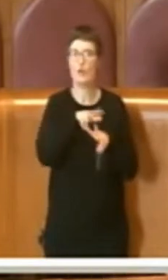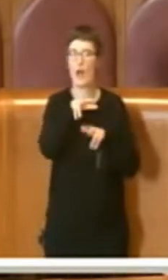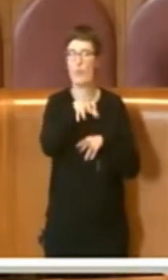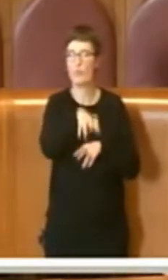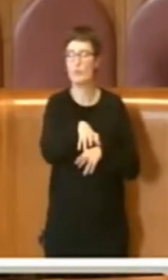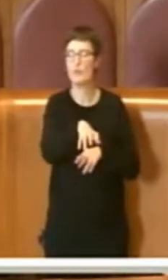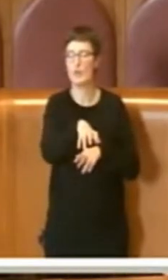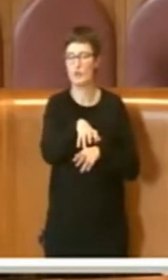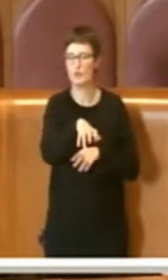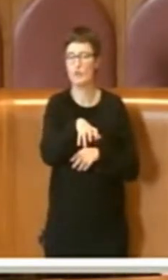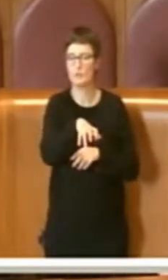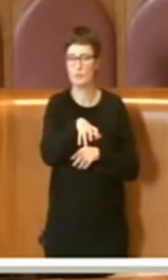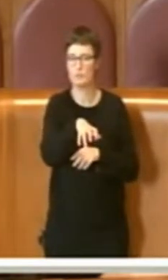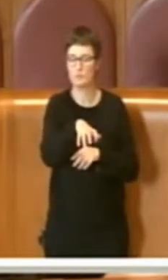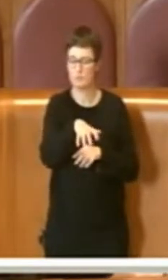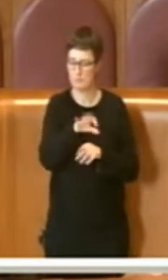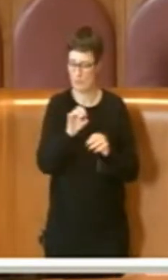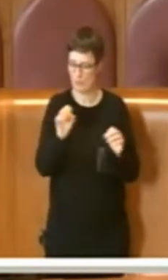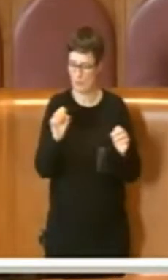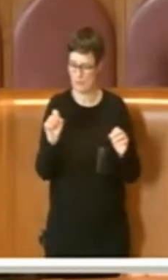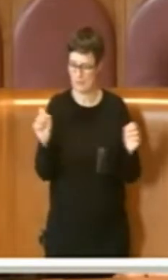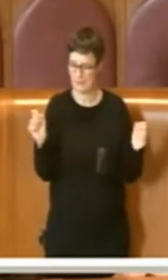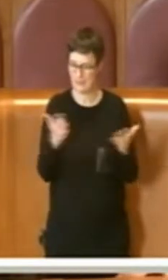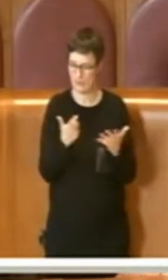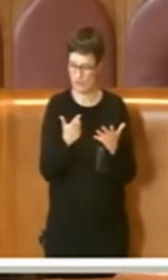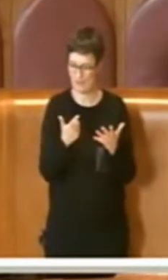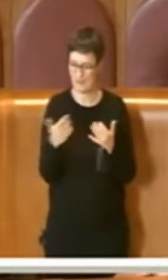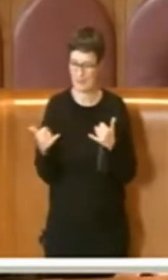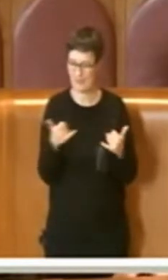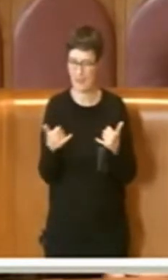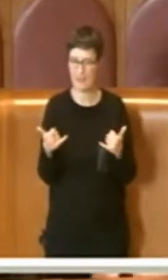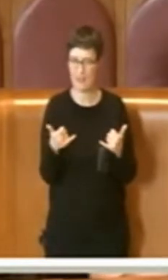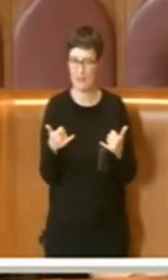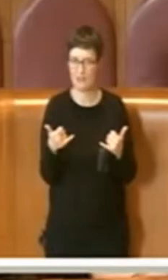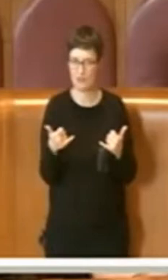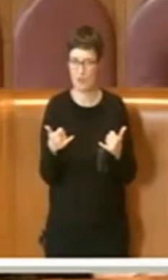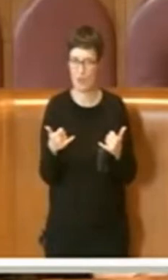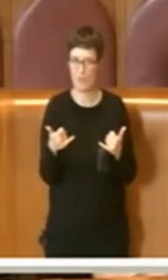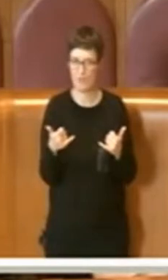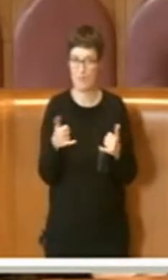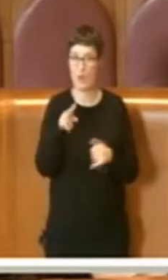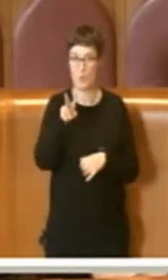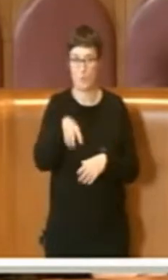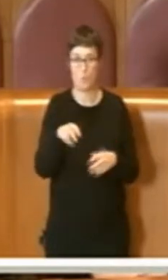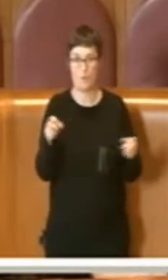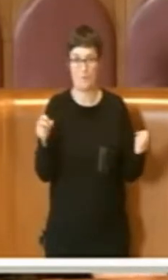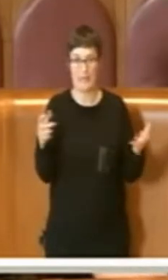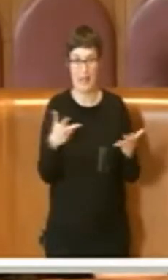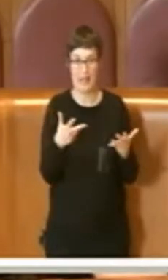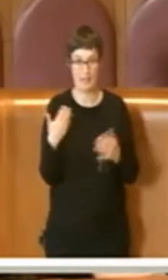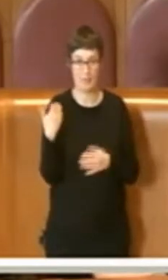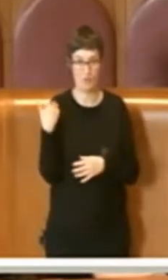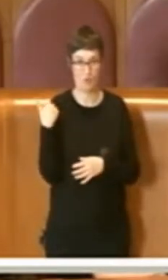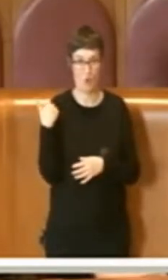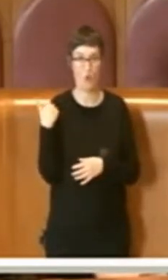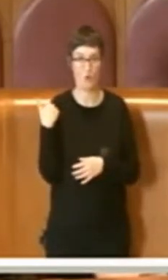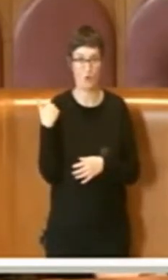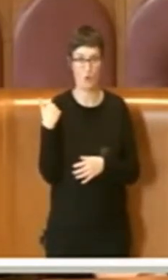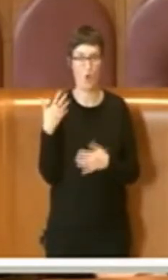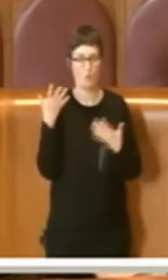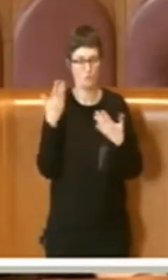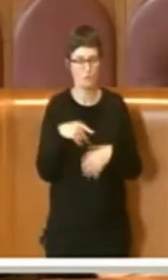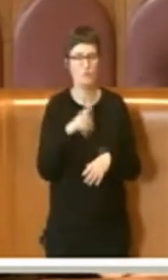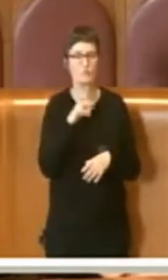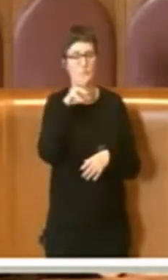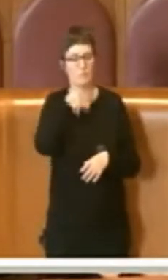il 17 dicembre del 2018 all'unanimità in favore della realizzazione